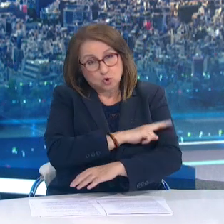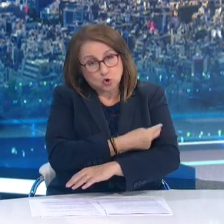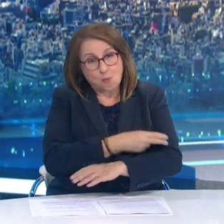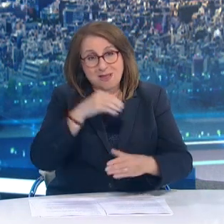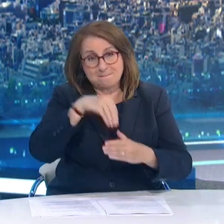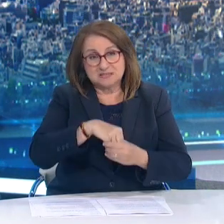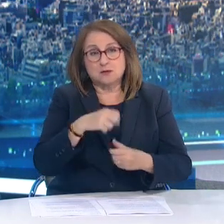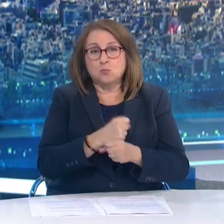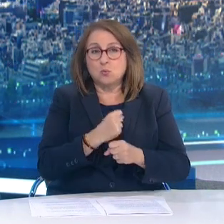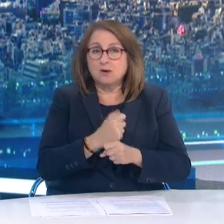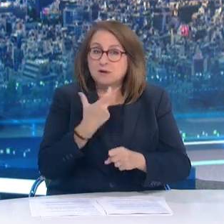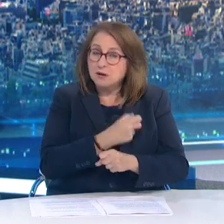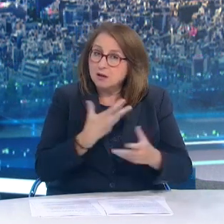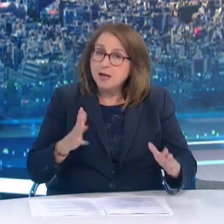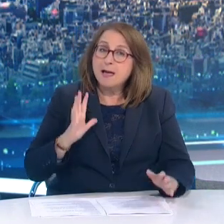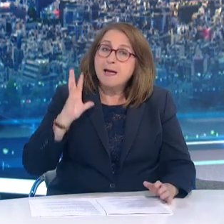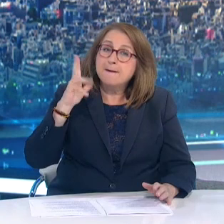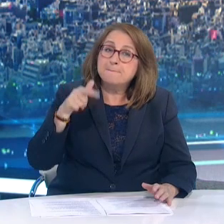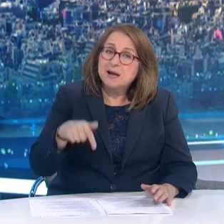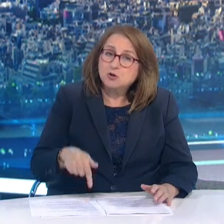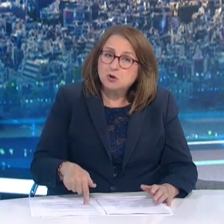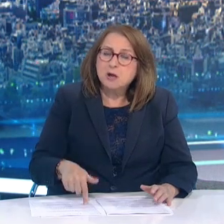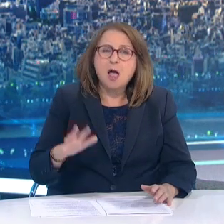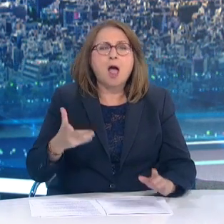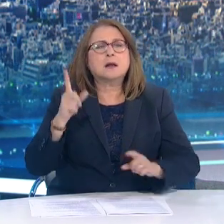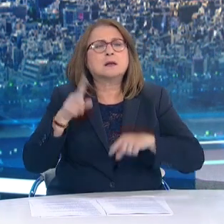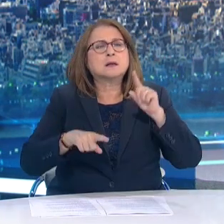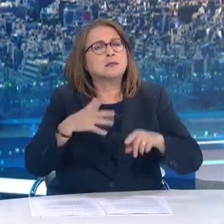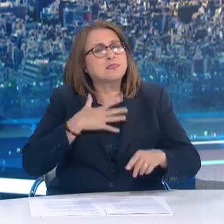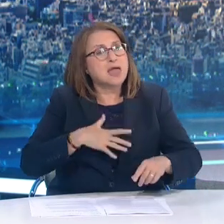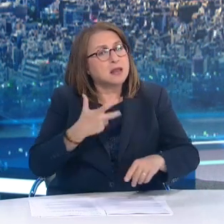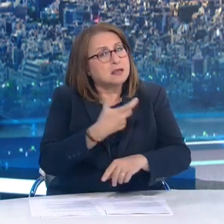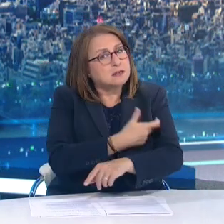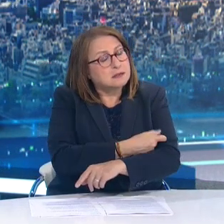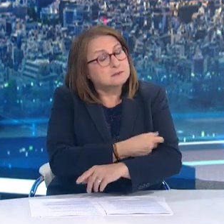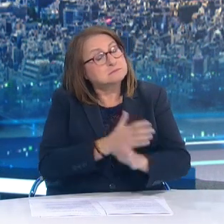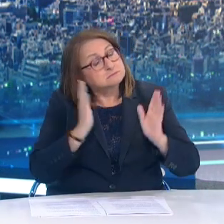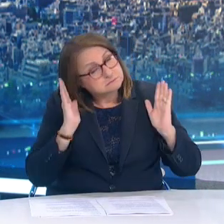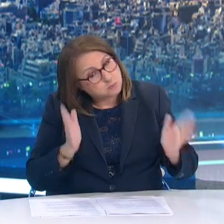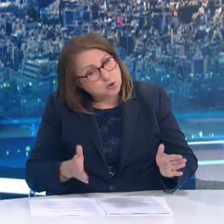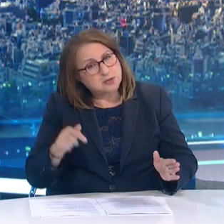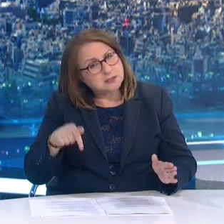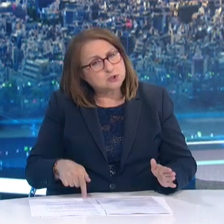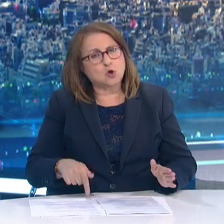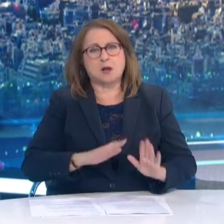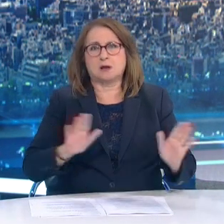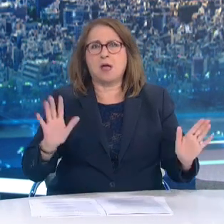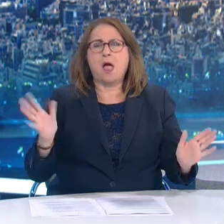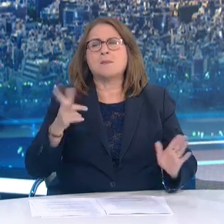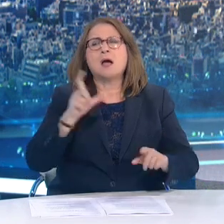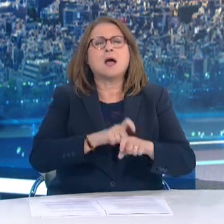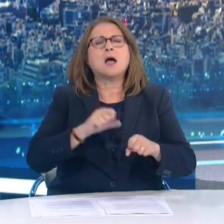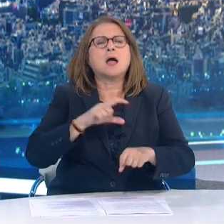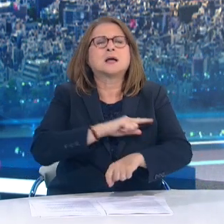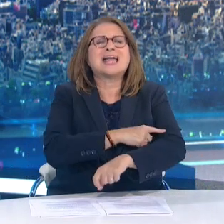υγειονομικές δομές μας Και έχουμε πει ότι ακόμα και τώρα Κάποιος ο οποίος επιθυμεί να εμβολιαστεί Μπορεί να το κάνει ανα πάσα ώρα και στιγμή